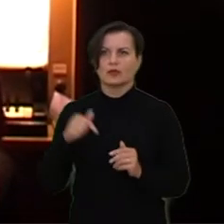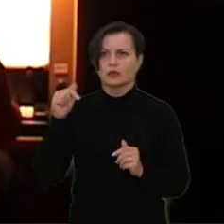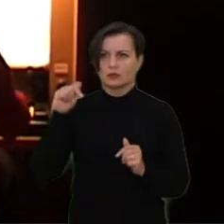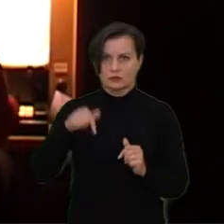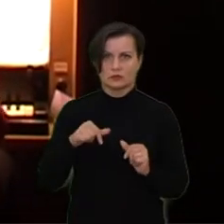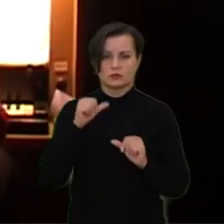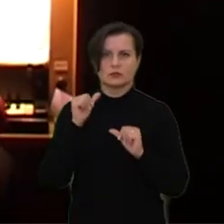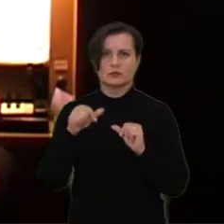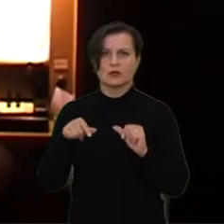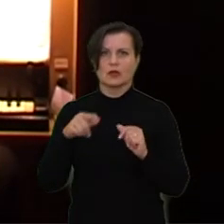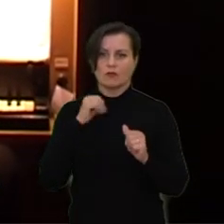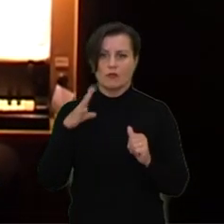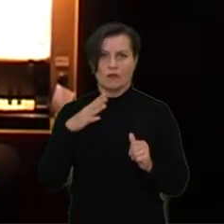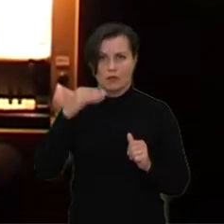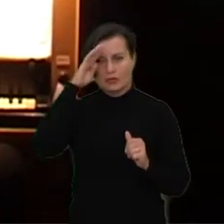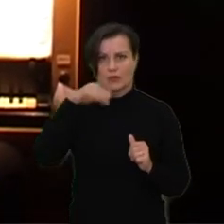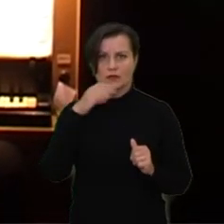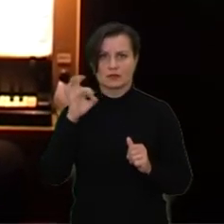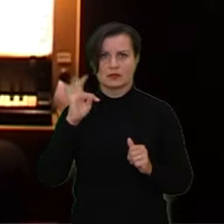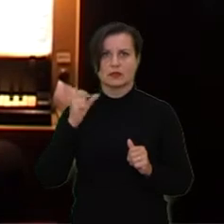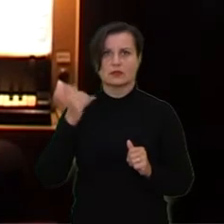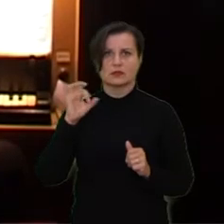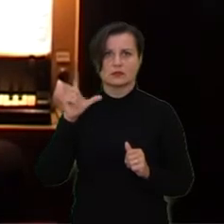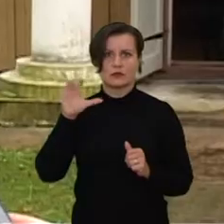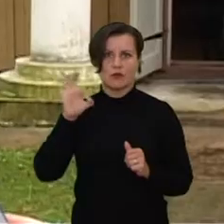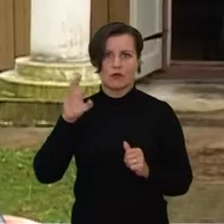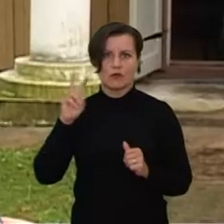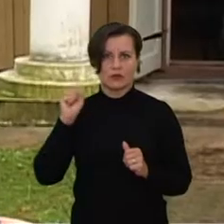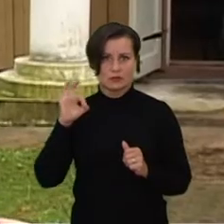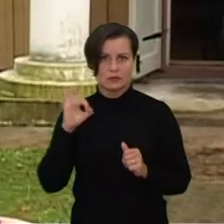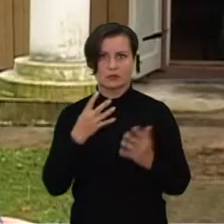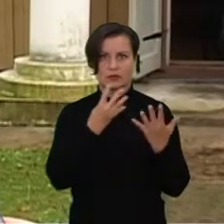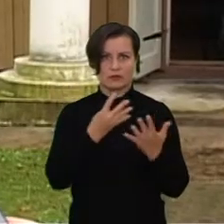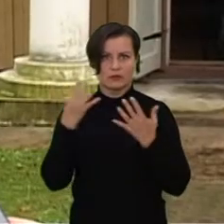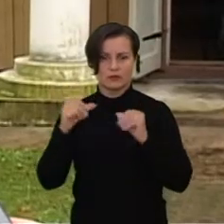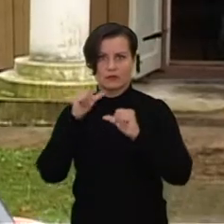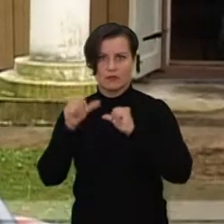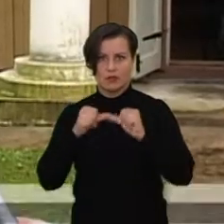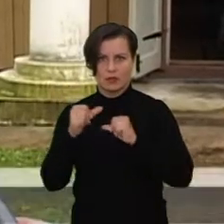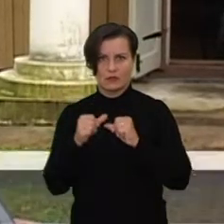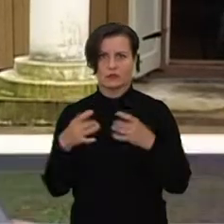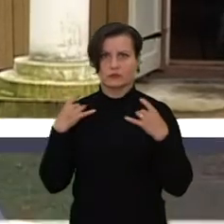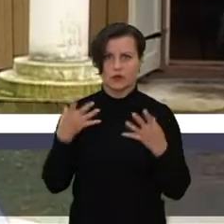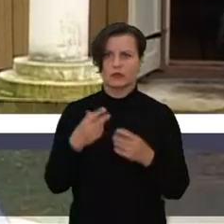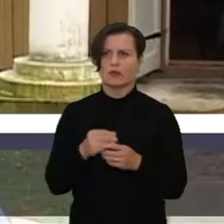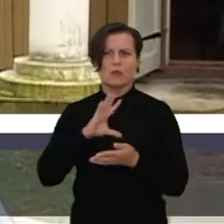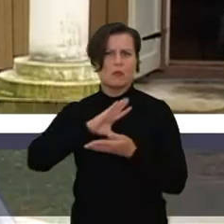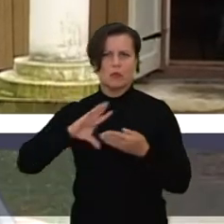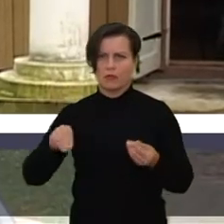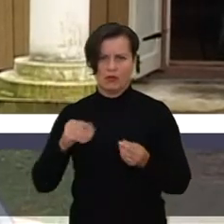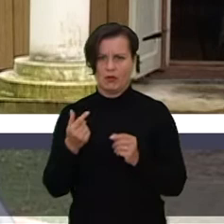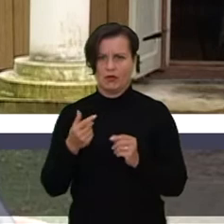svargazavim tėvos tanislovo 99-osiams gėmimo metinėms renginę. Tiesiog be jokių